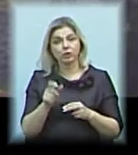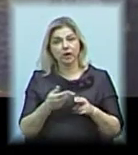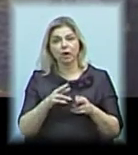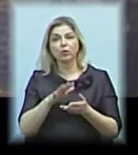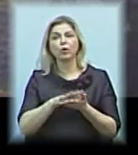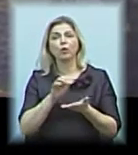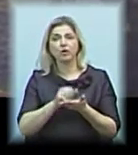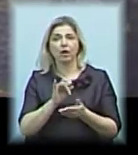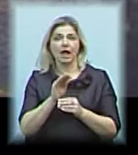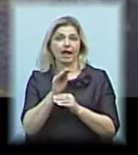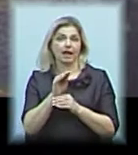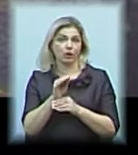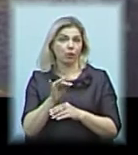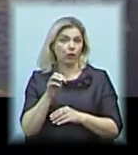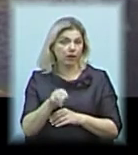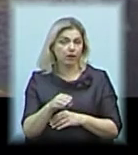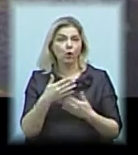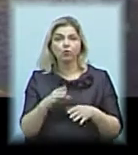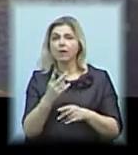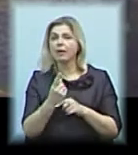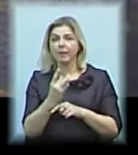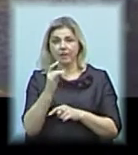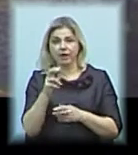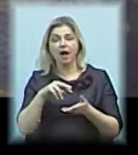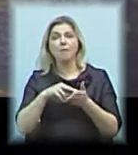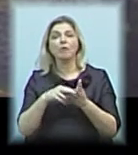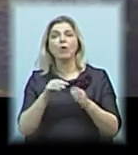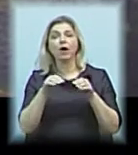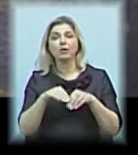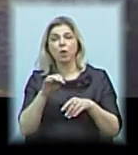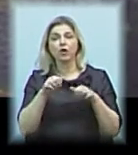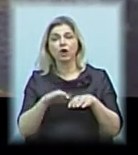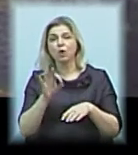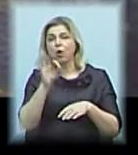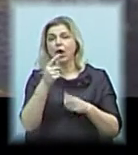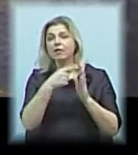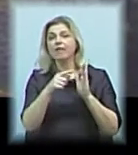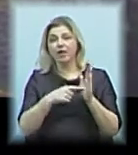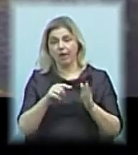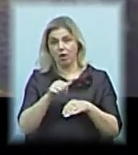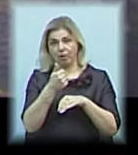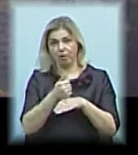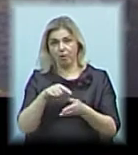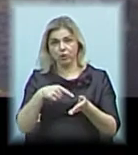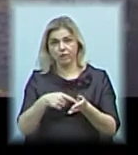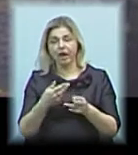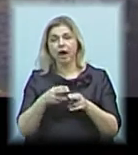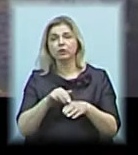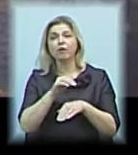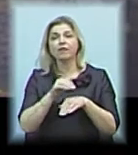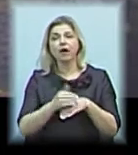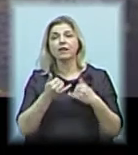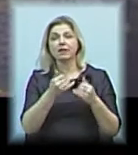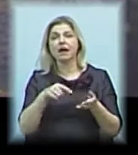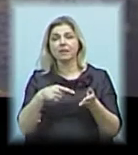руйнує та критикує. Вже він не вперше виніс проєкт рішення про недовіру до міського голови, яке фактично стало для міста